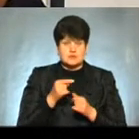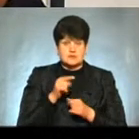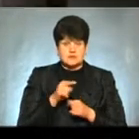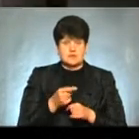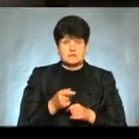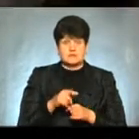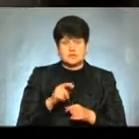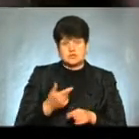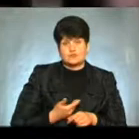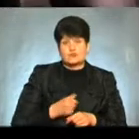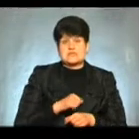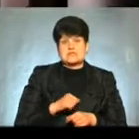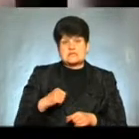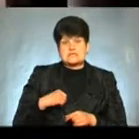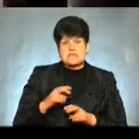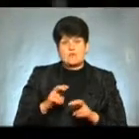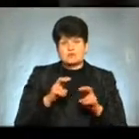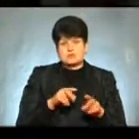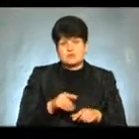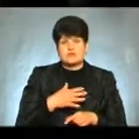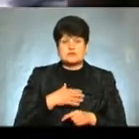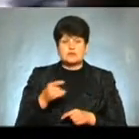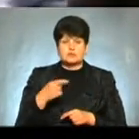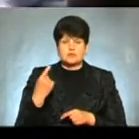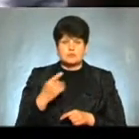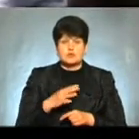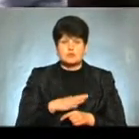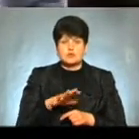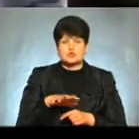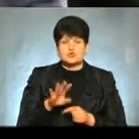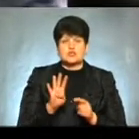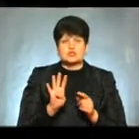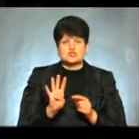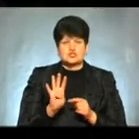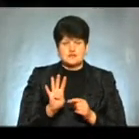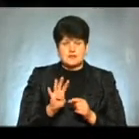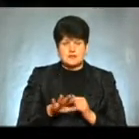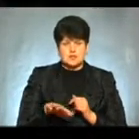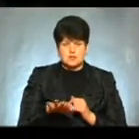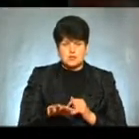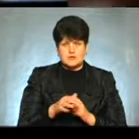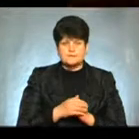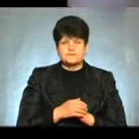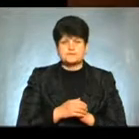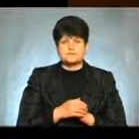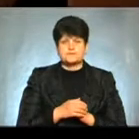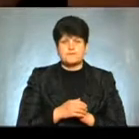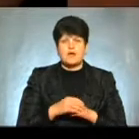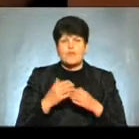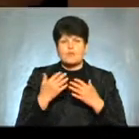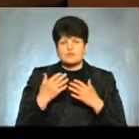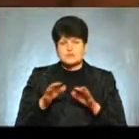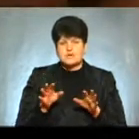самосели, так звані Ну а в на Тернопільщині, зокрема, були зони четверта Четверта зона, так звана Але вже